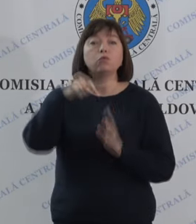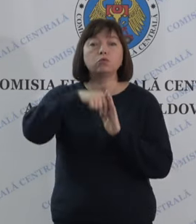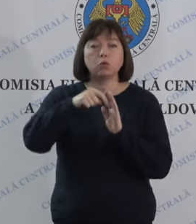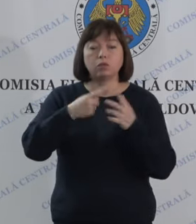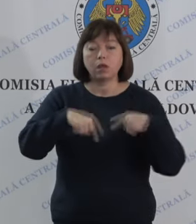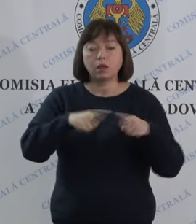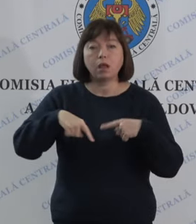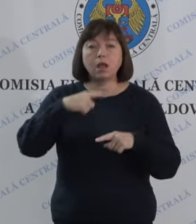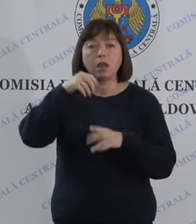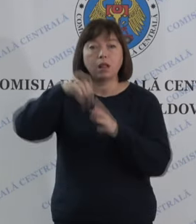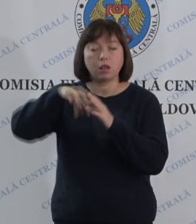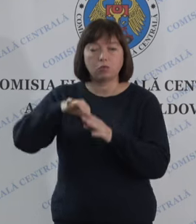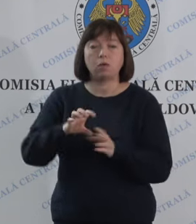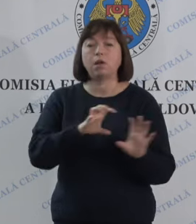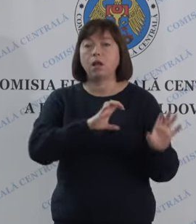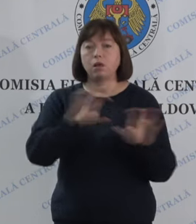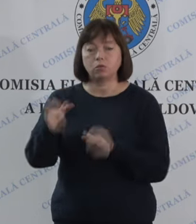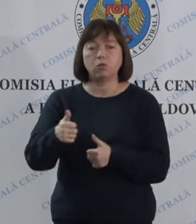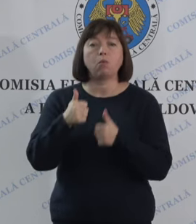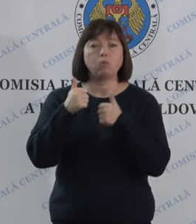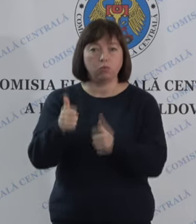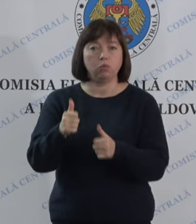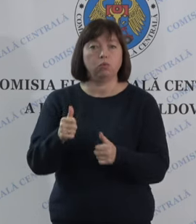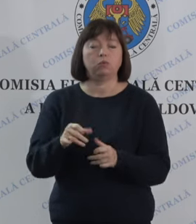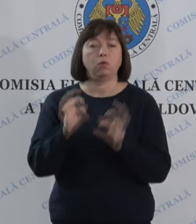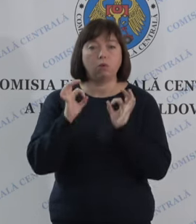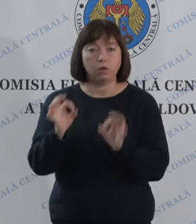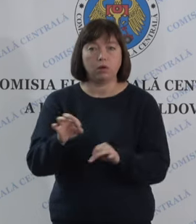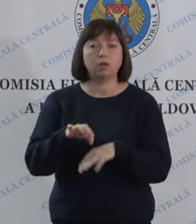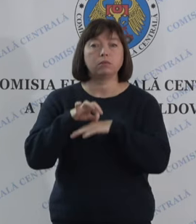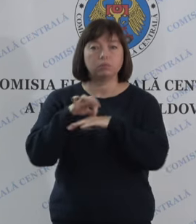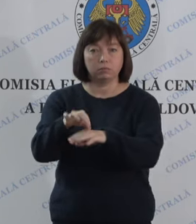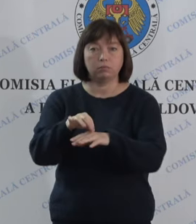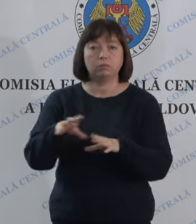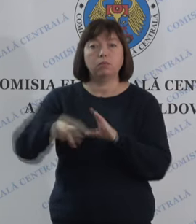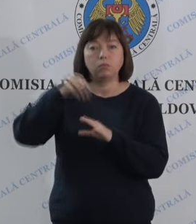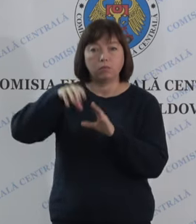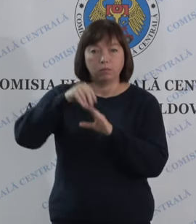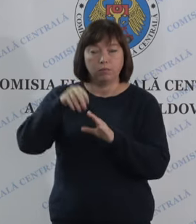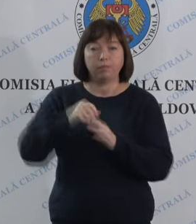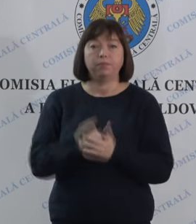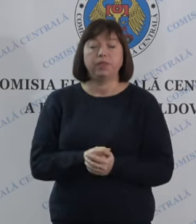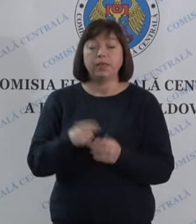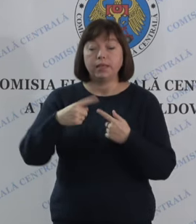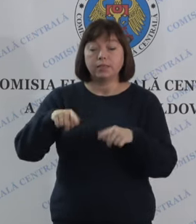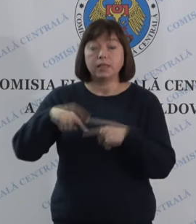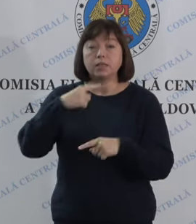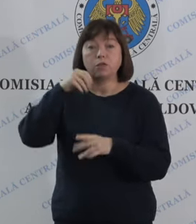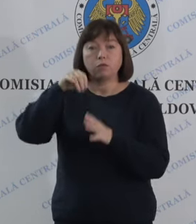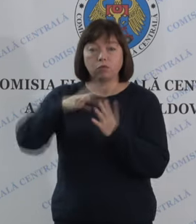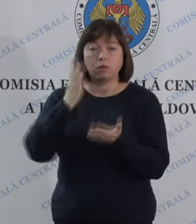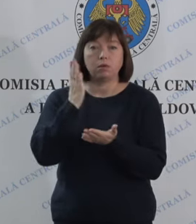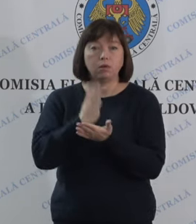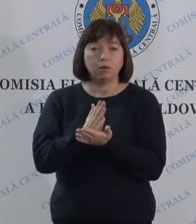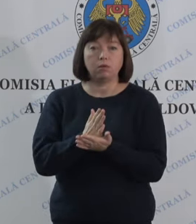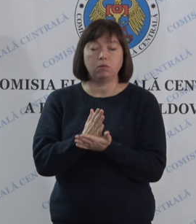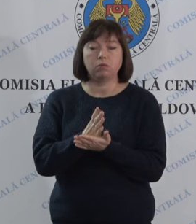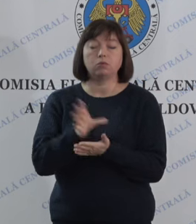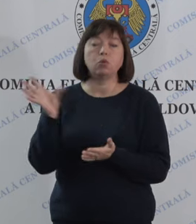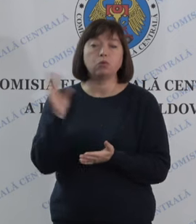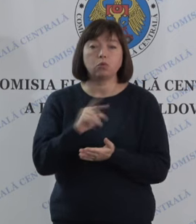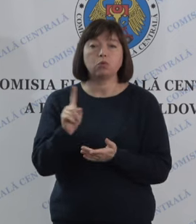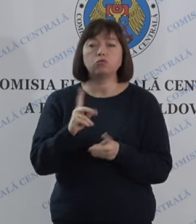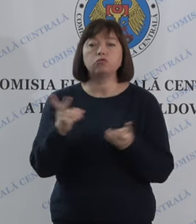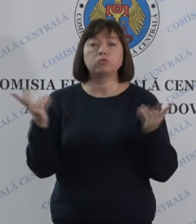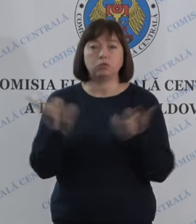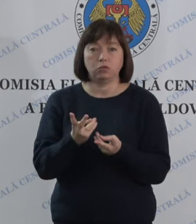electorale asigură buna desfășurare a procesului electoral, secțiile de votare fiind dotate cu toată